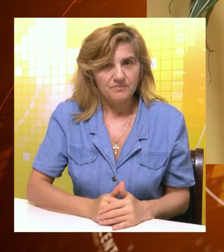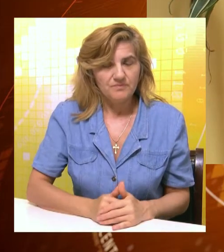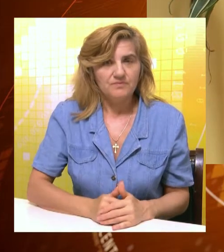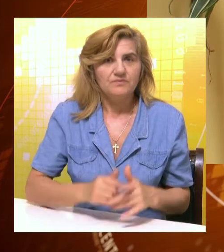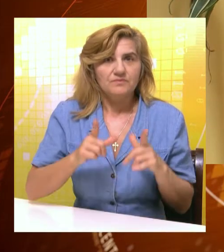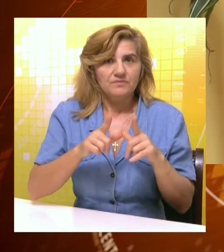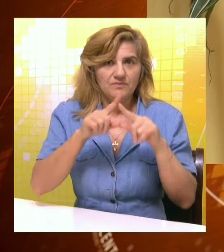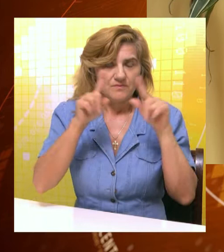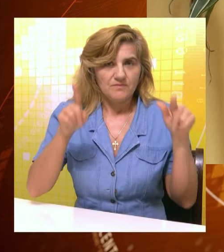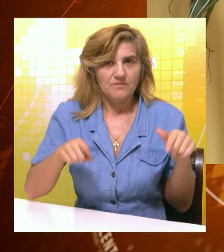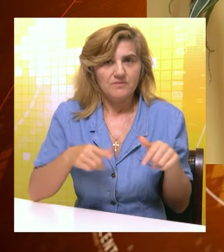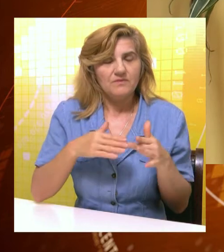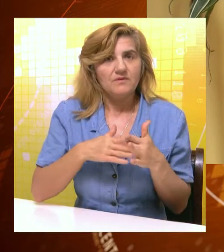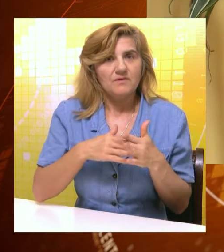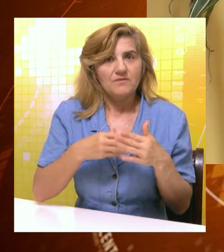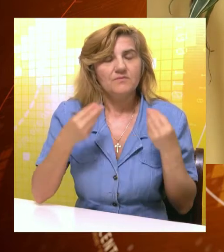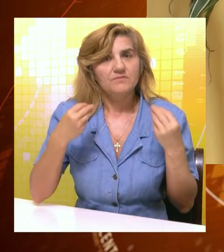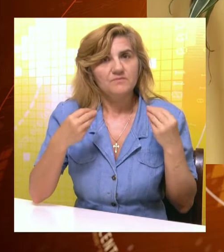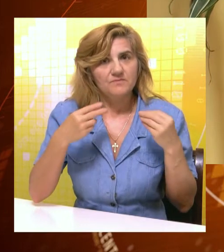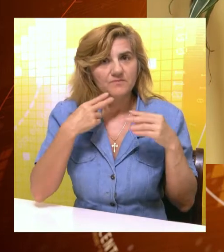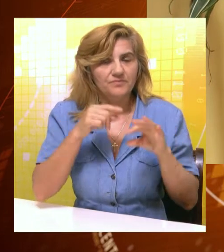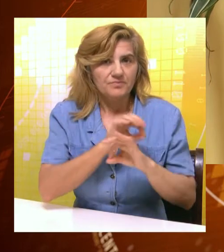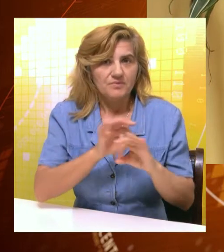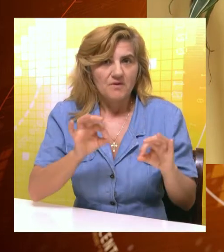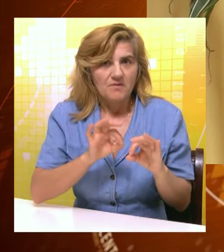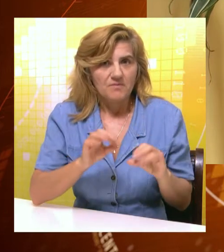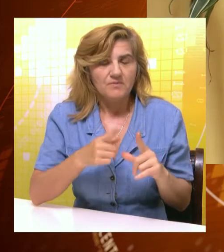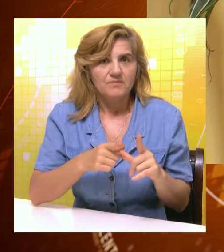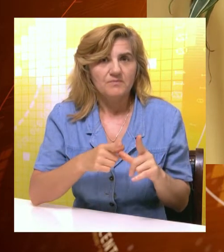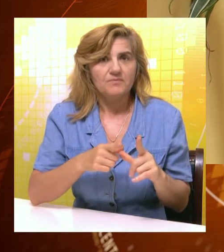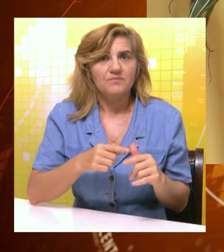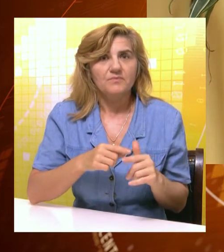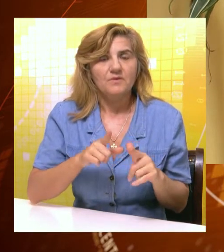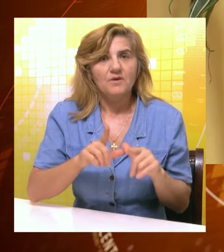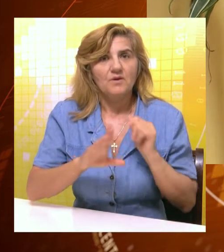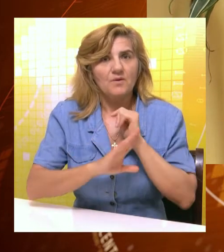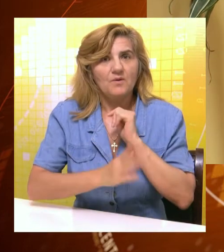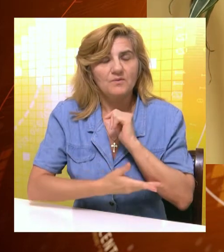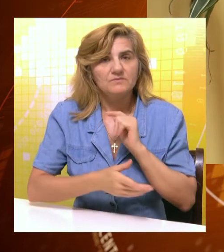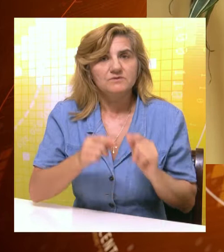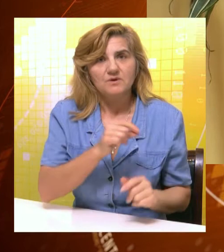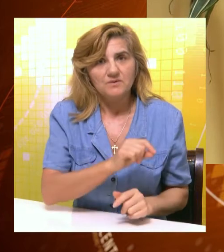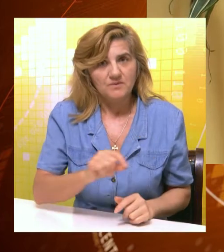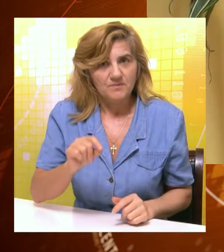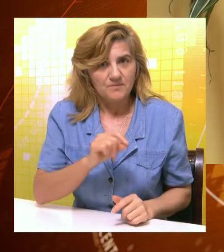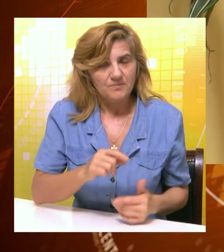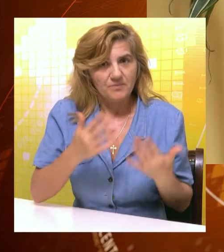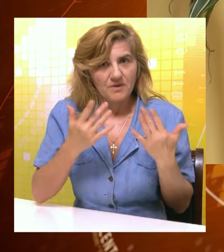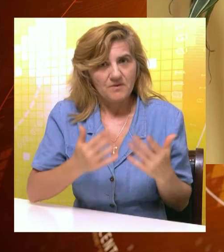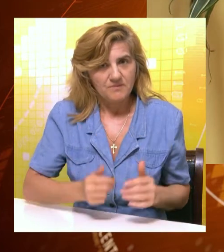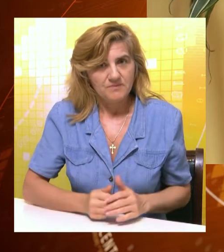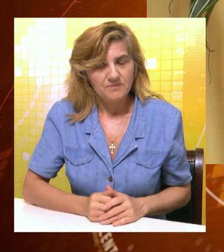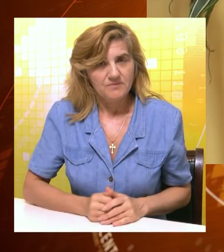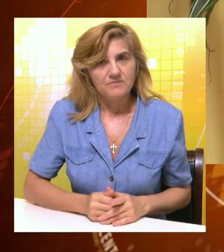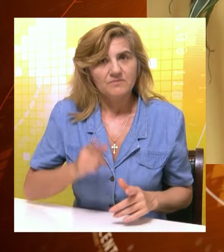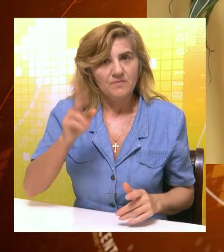Lista želja treba da se pažljivo popuni iz tog razloga što učeniki upisuje računarski program.